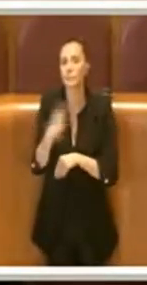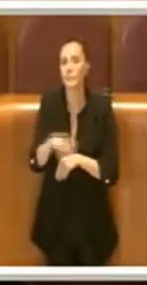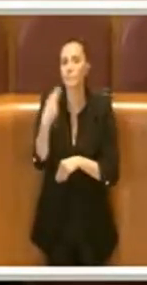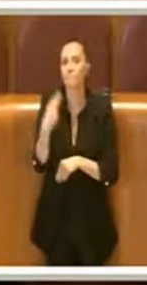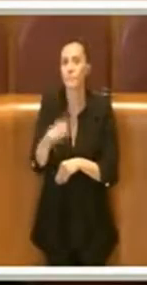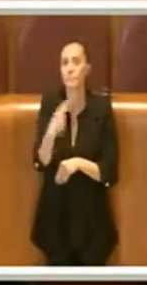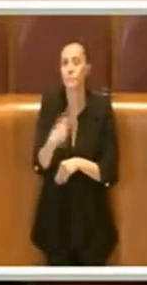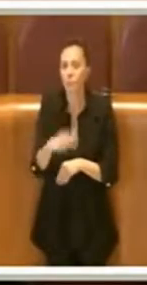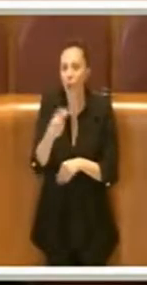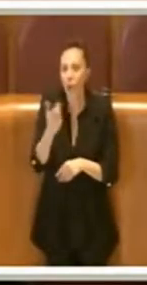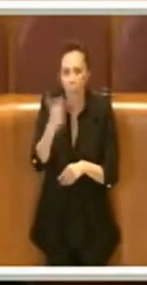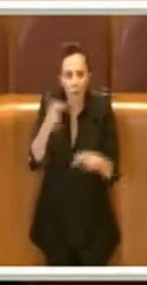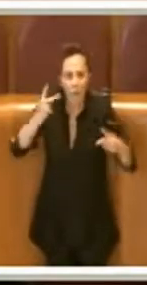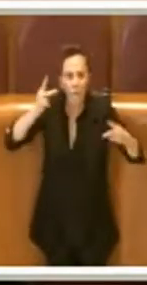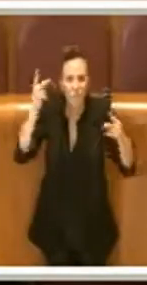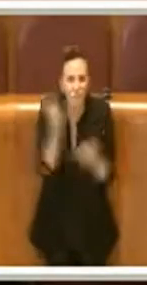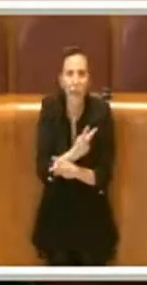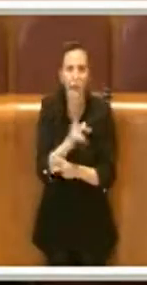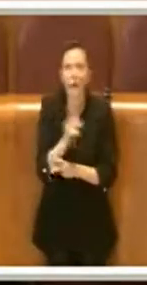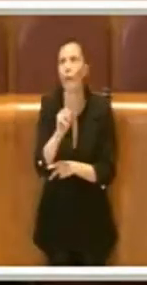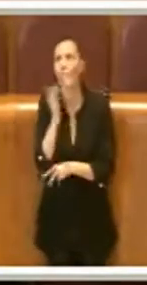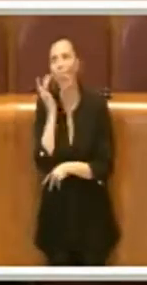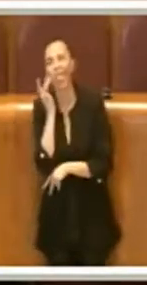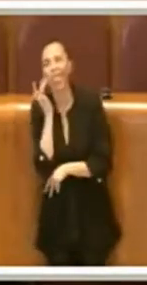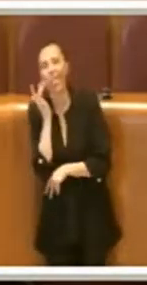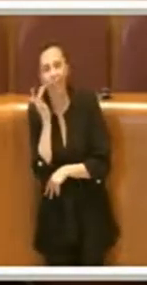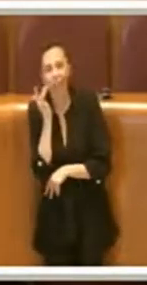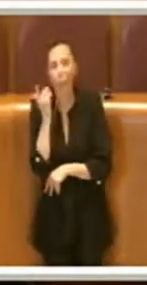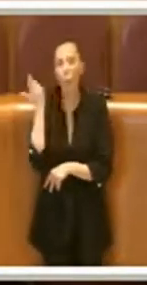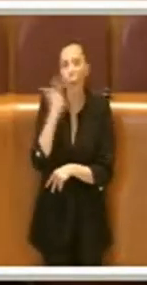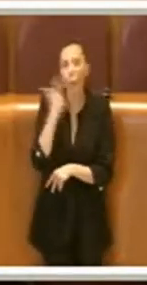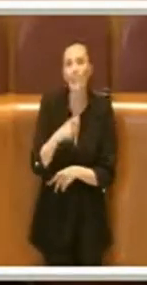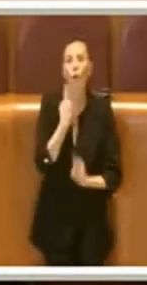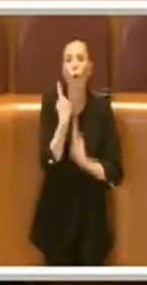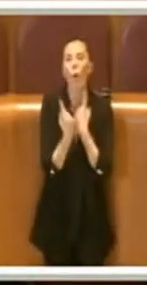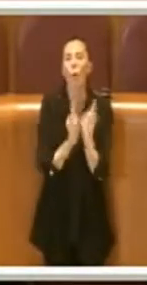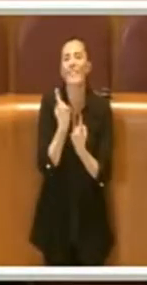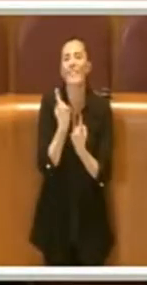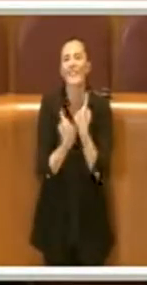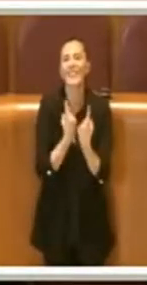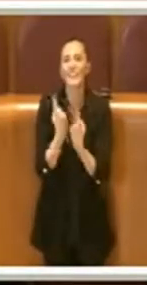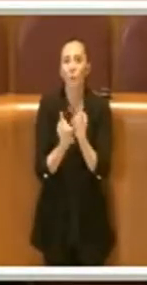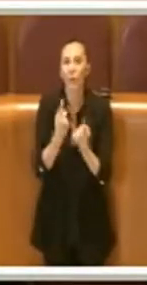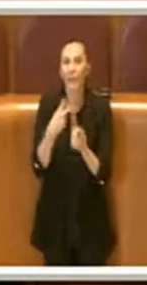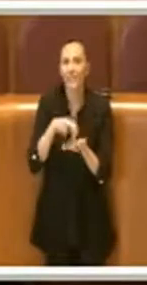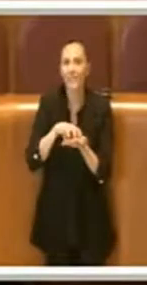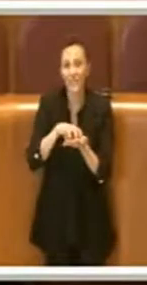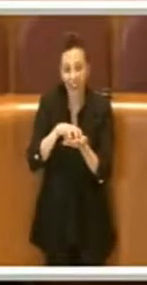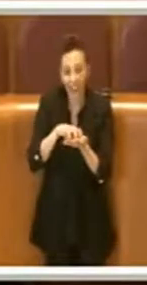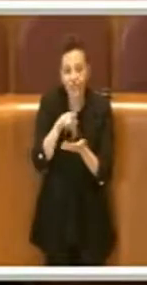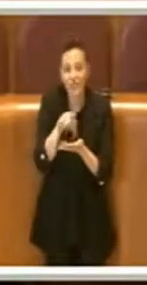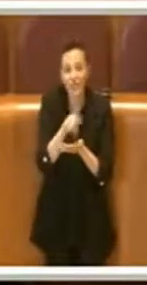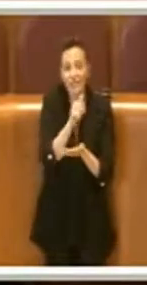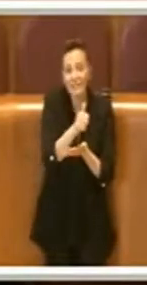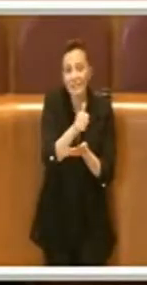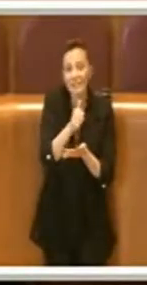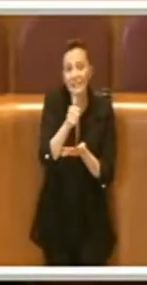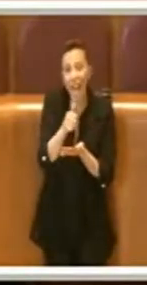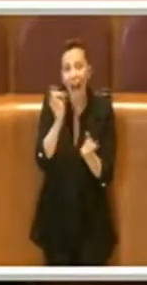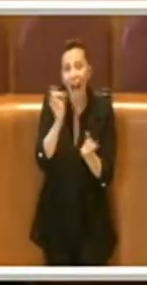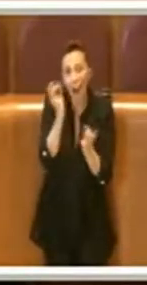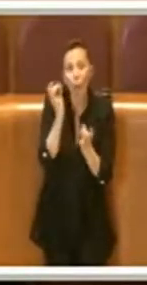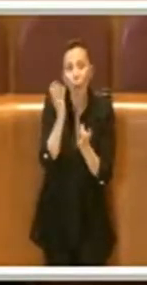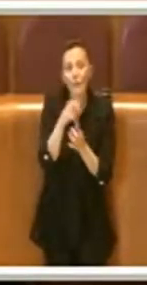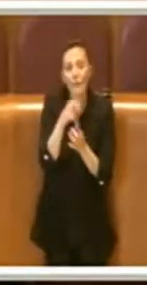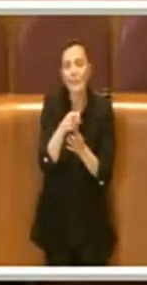motivi veri, non presunti, poiché sono in delle condizioni di fragilità che non li permetterebbero di